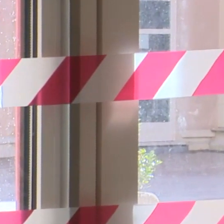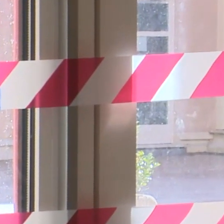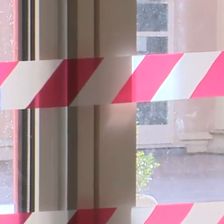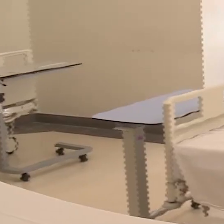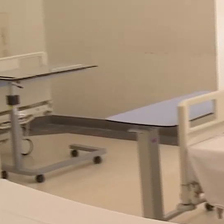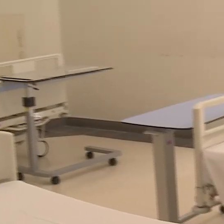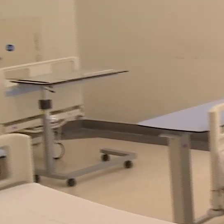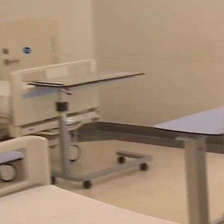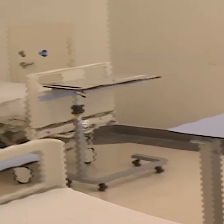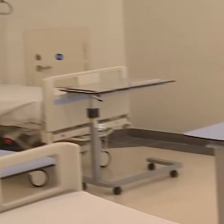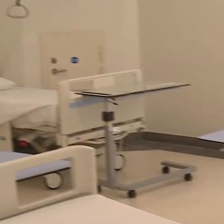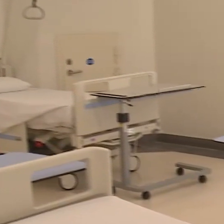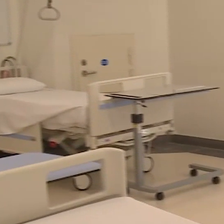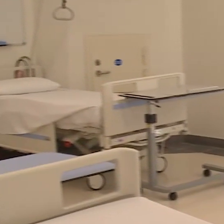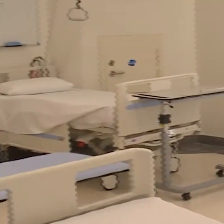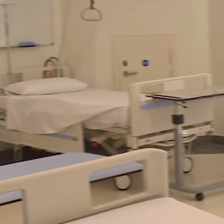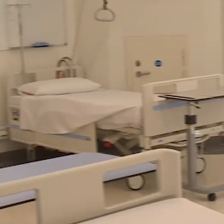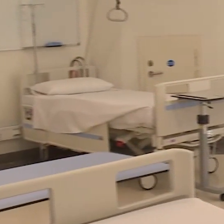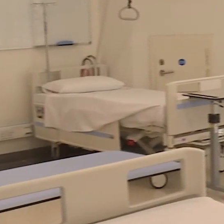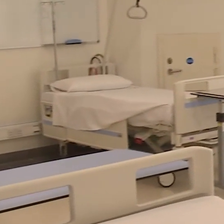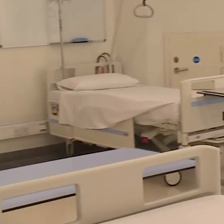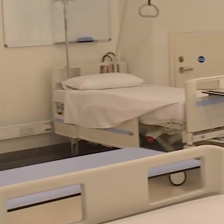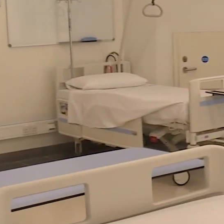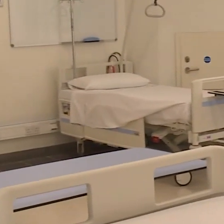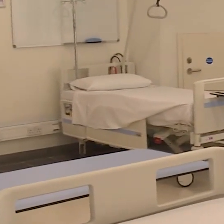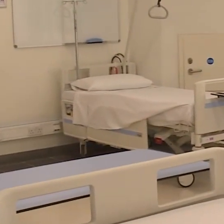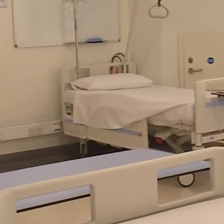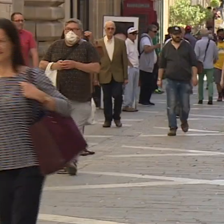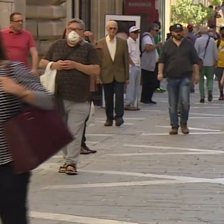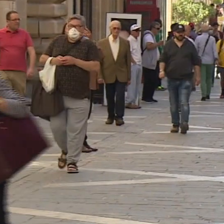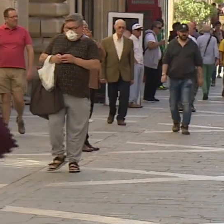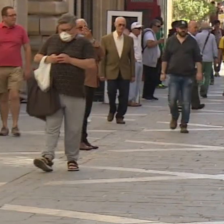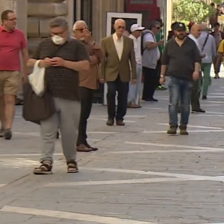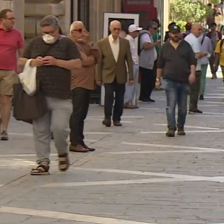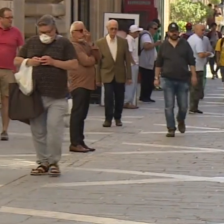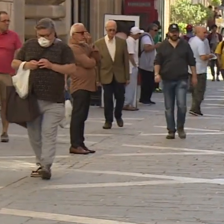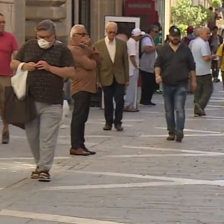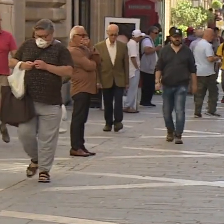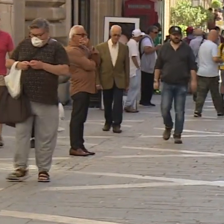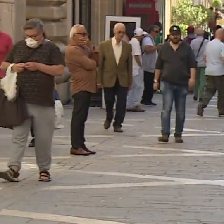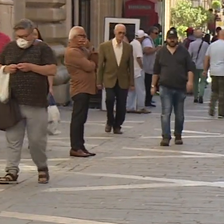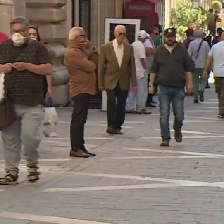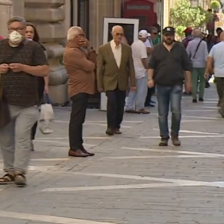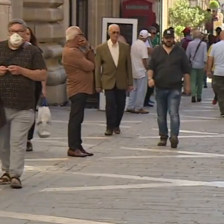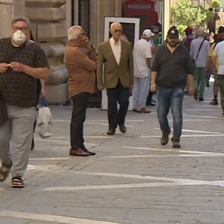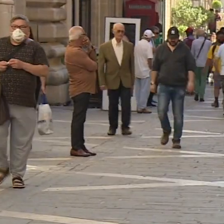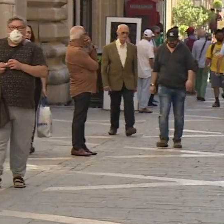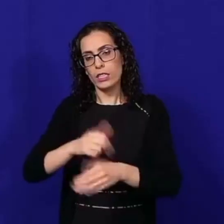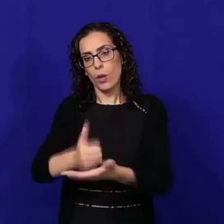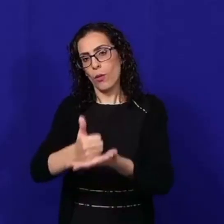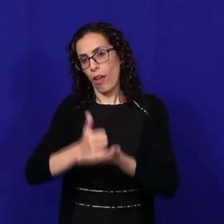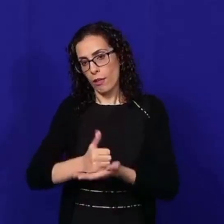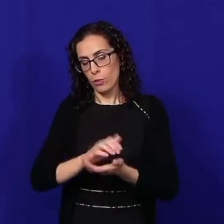personi li ma kellum sintomi. Fossil-kazijiet ġodda kienem zoċċi t-fall ta senten kie fi kol mara li taħden fħanud. U li skonti l